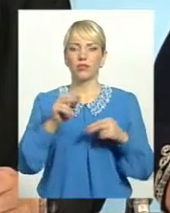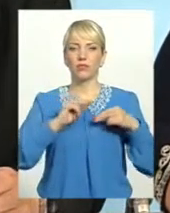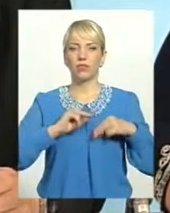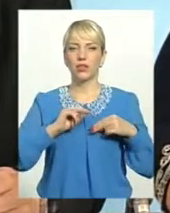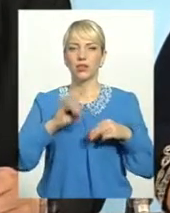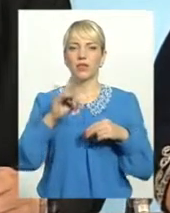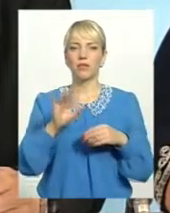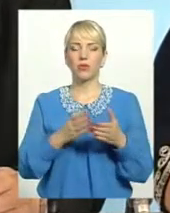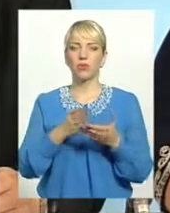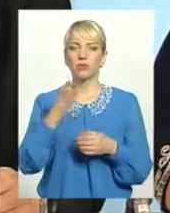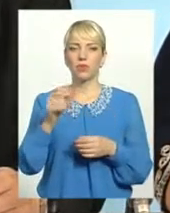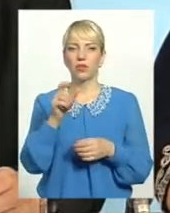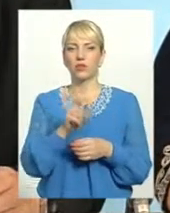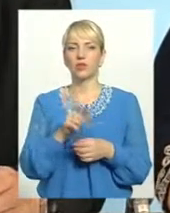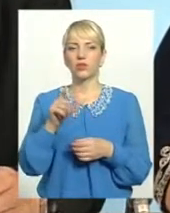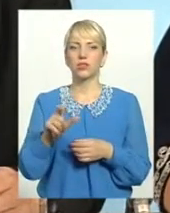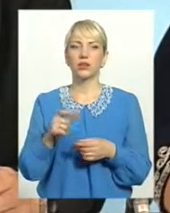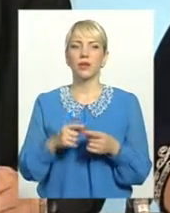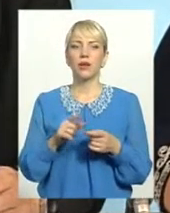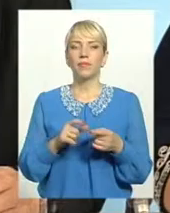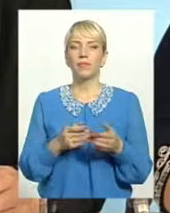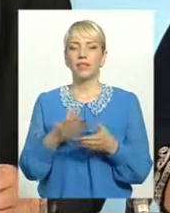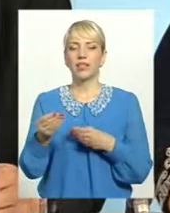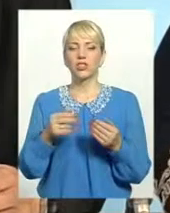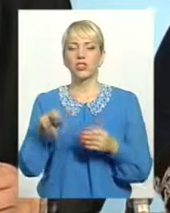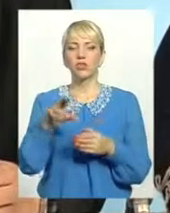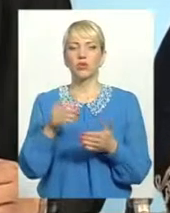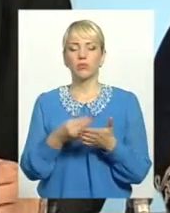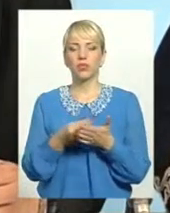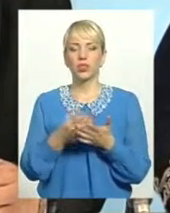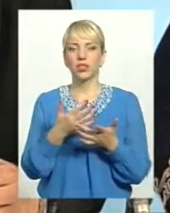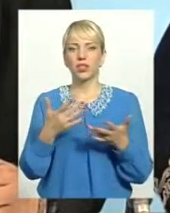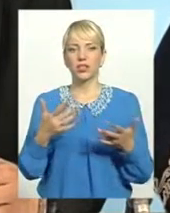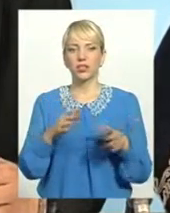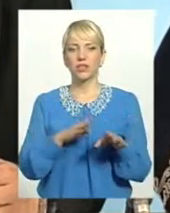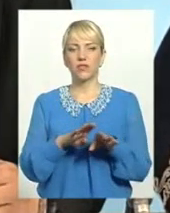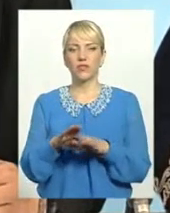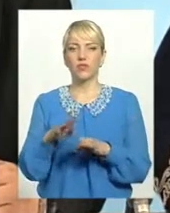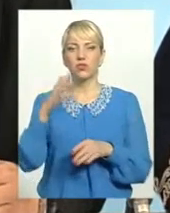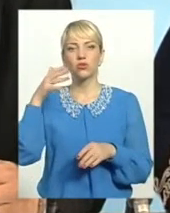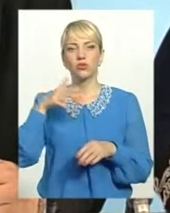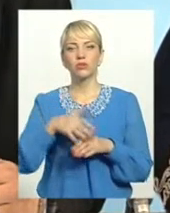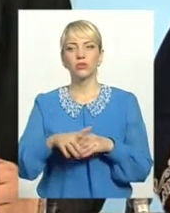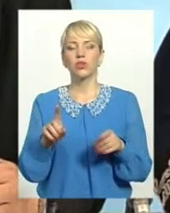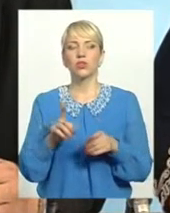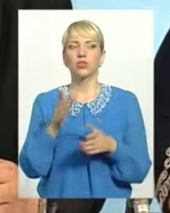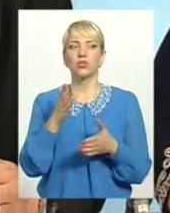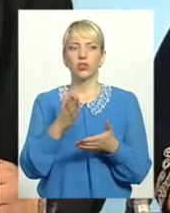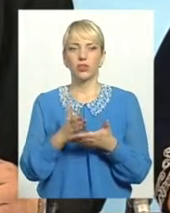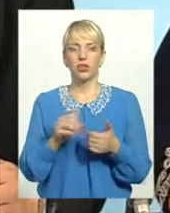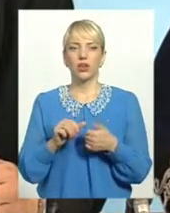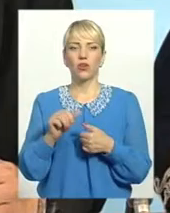про сплату усіх платежів до бюджетів різних рівнів. І, зрозуміло, крім